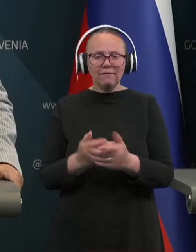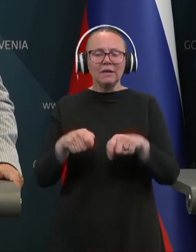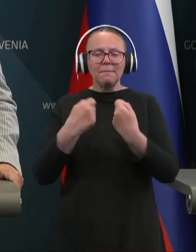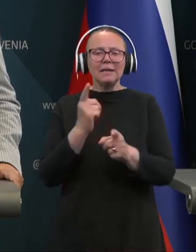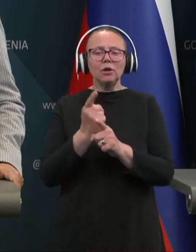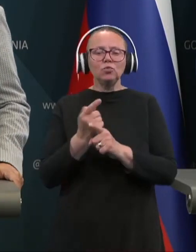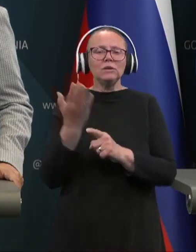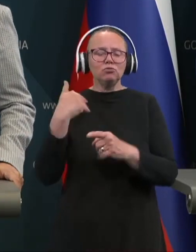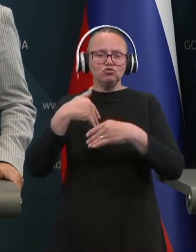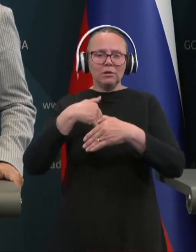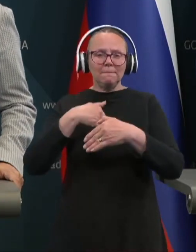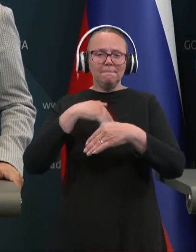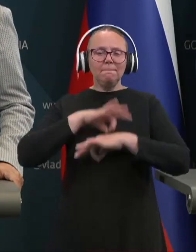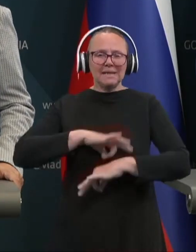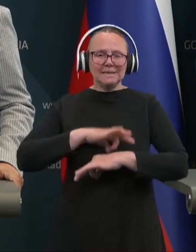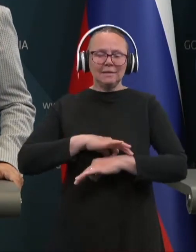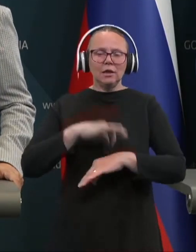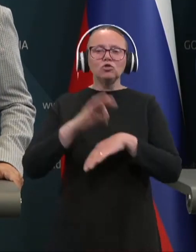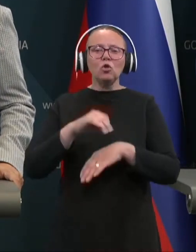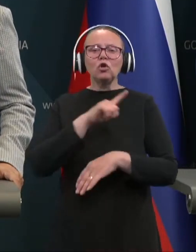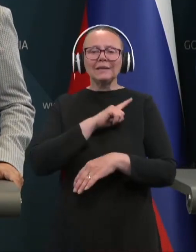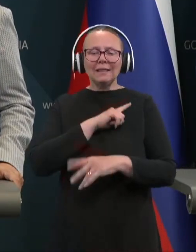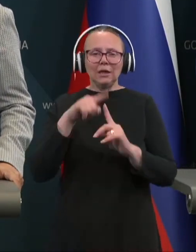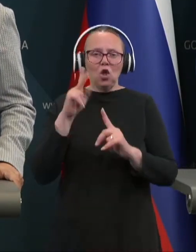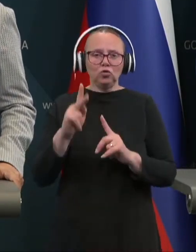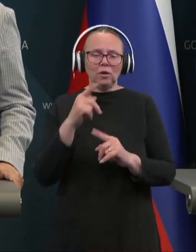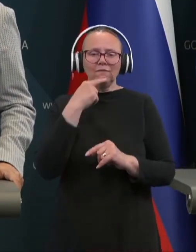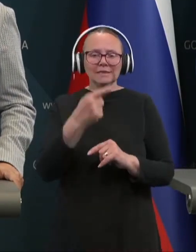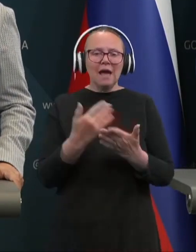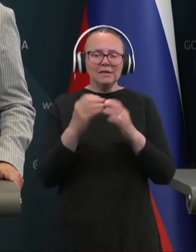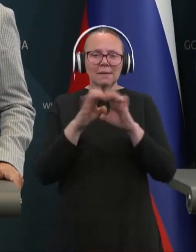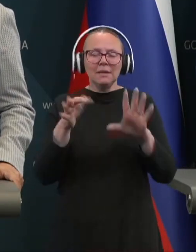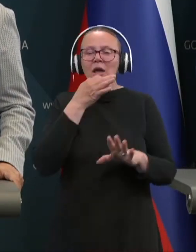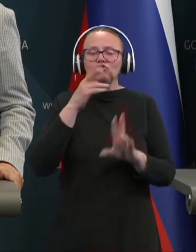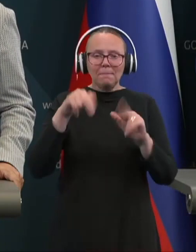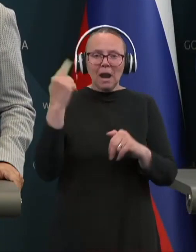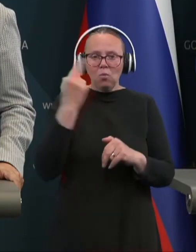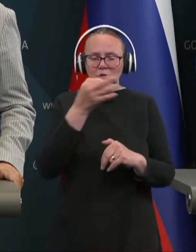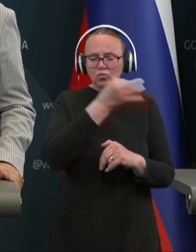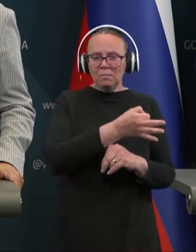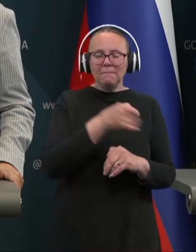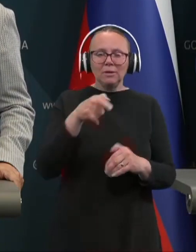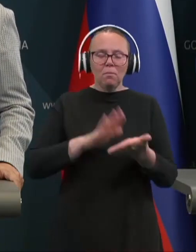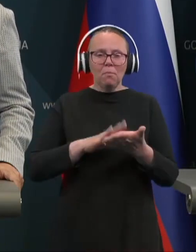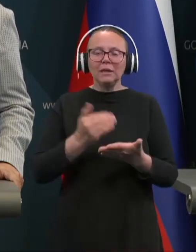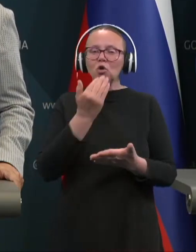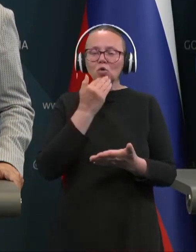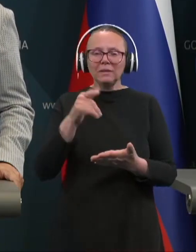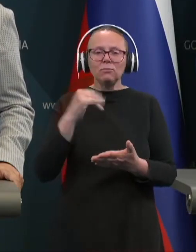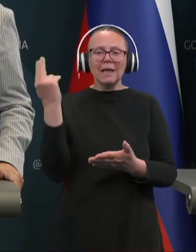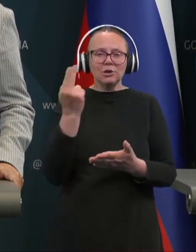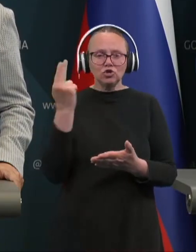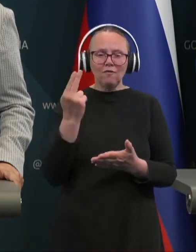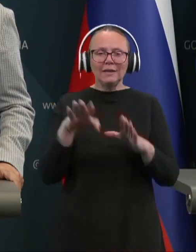nekdani predsednik dr. Danilo Trk v izjavih za medije. Če prav razumem, bi to lahko pomenilo, da kljub temu, da je